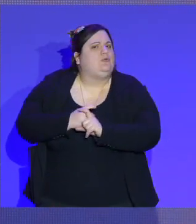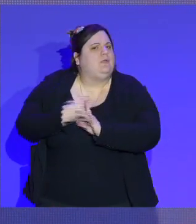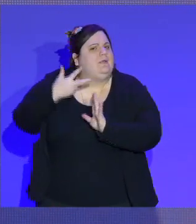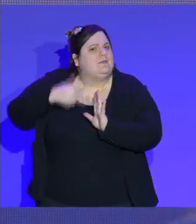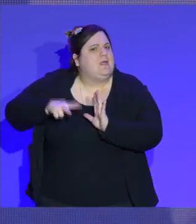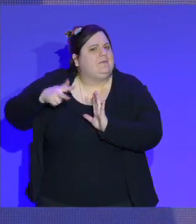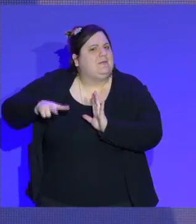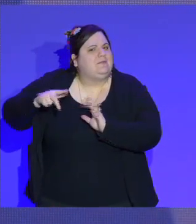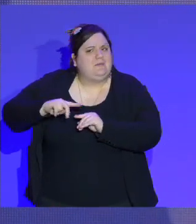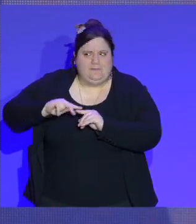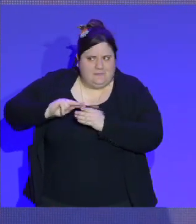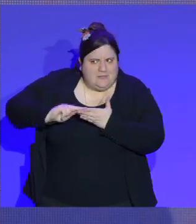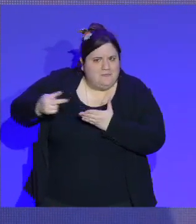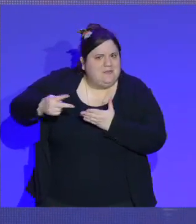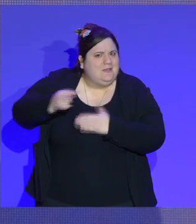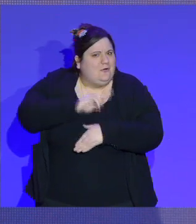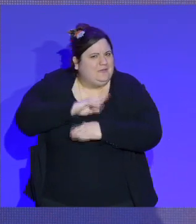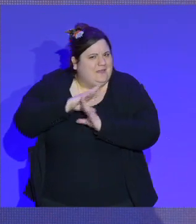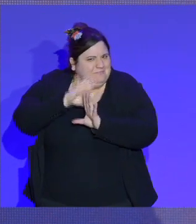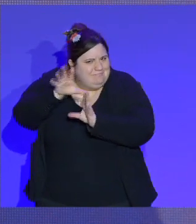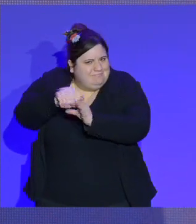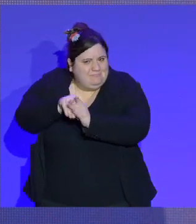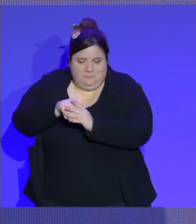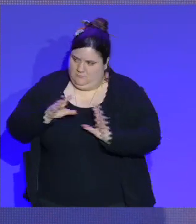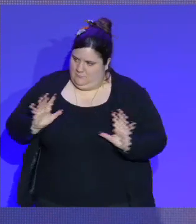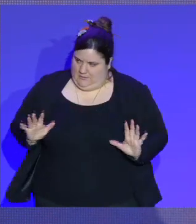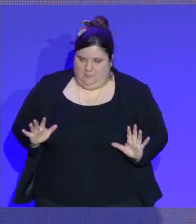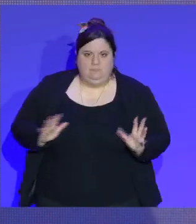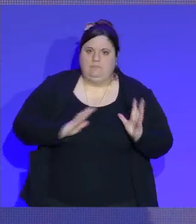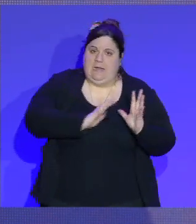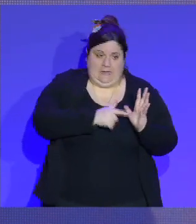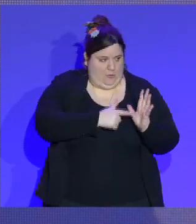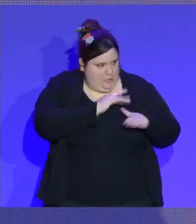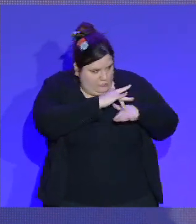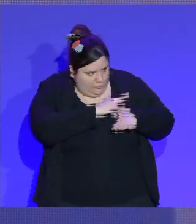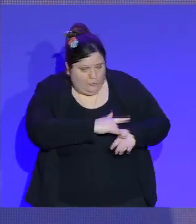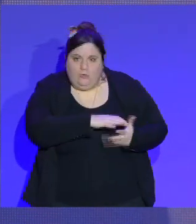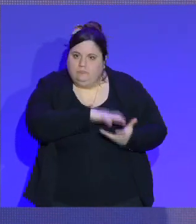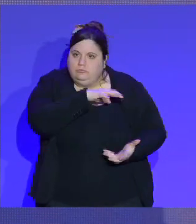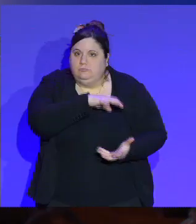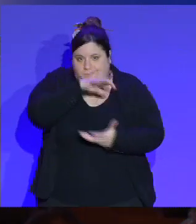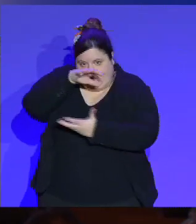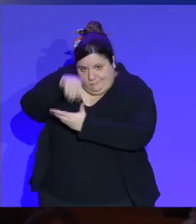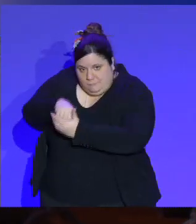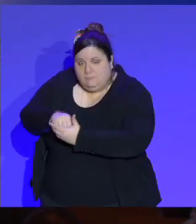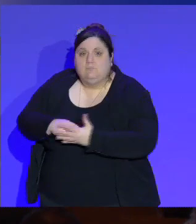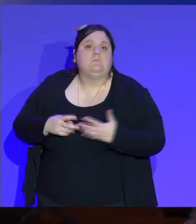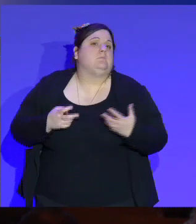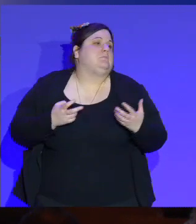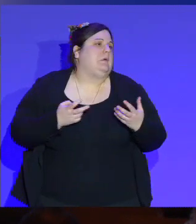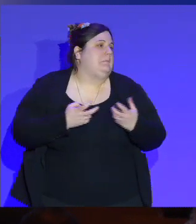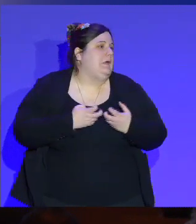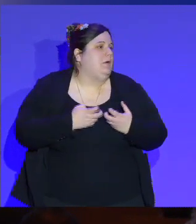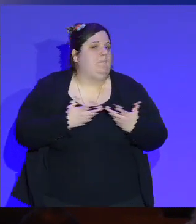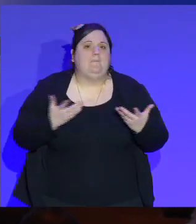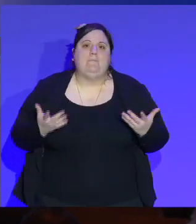faire rentrer la question de l'engagement soit dans la relation dans l'entreprise, soit par un compte au